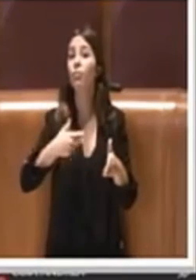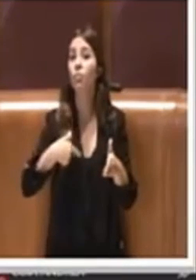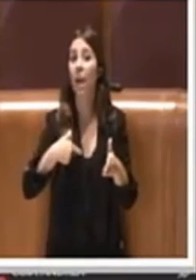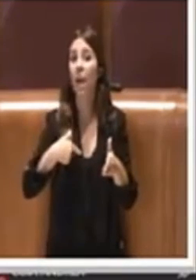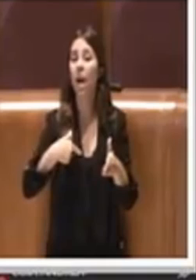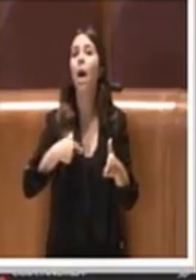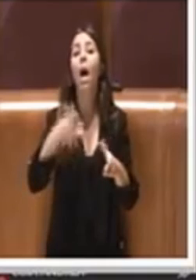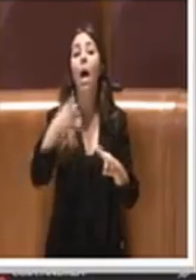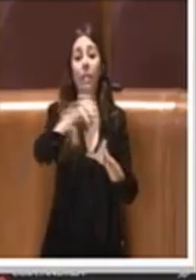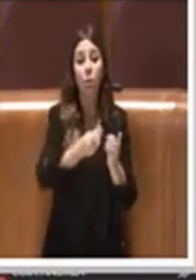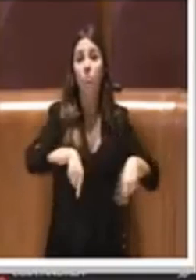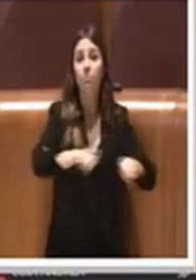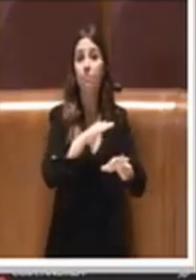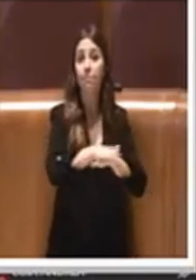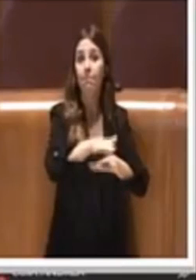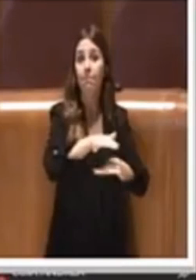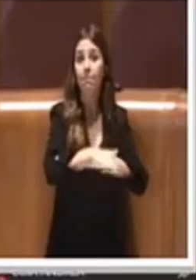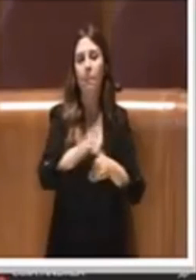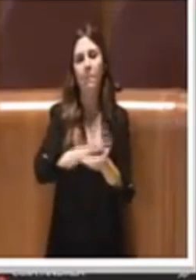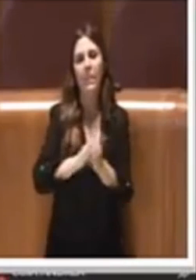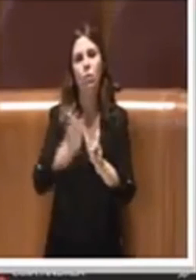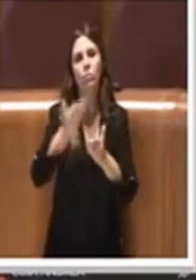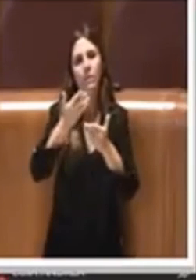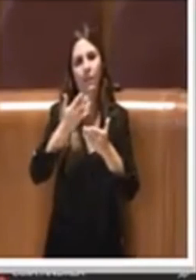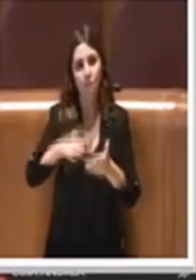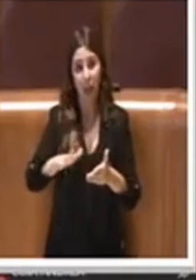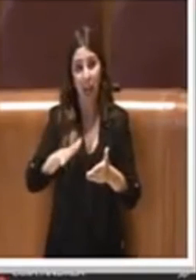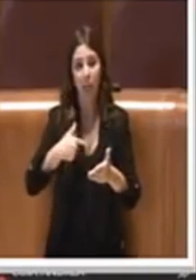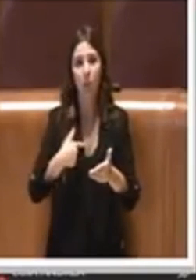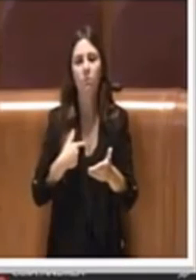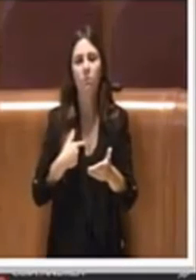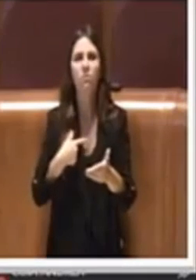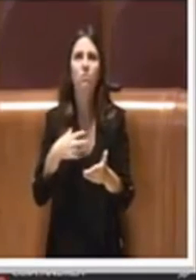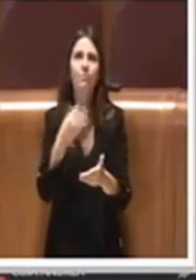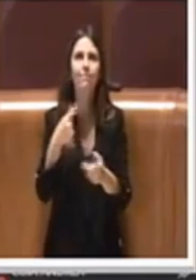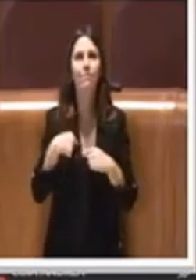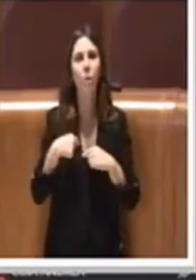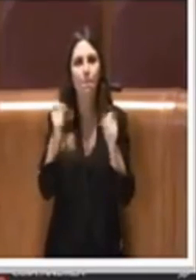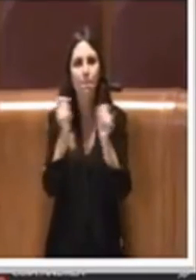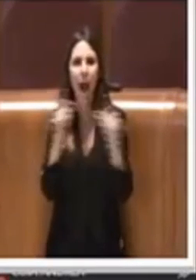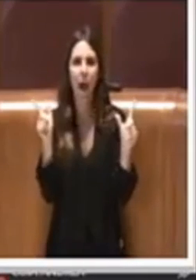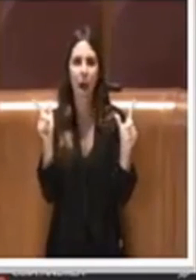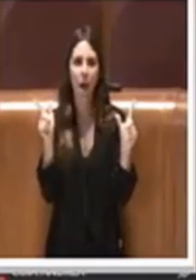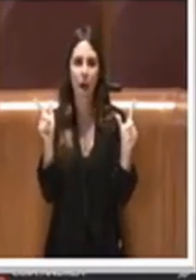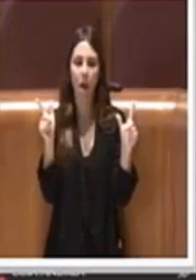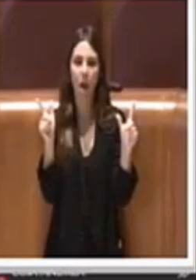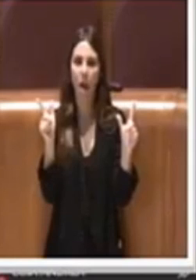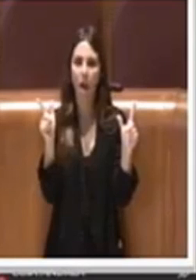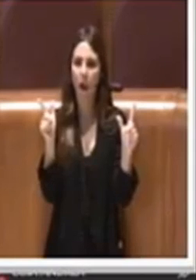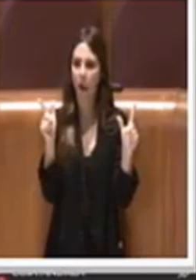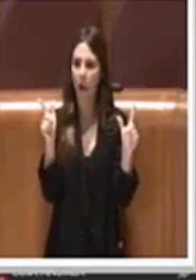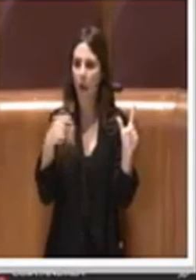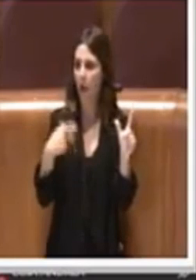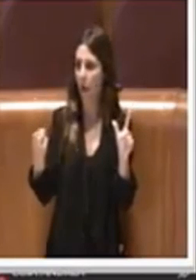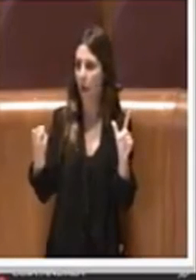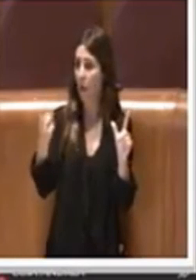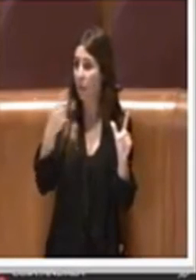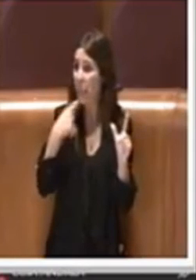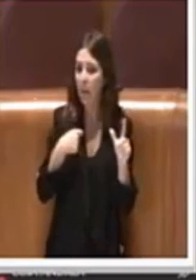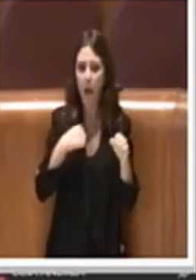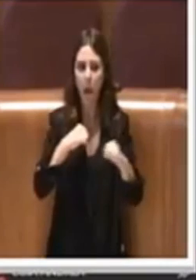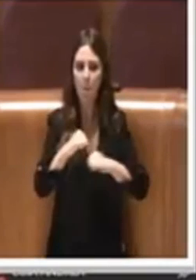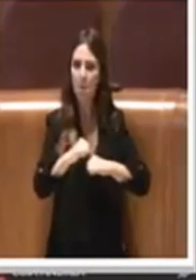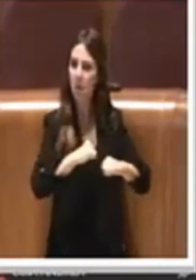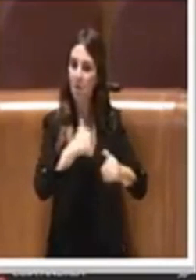all'interno delle commissioni competenti e già a mezzo stampa, perciò io veramente non mi trovo sorpreso. Invece di dire che questa amministrazione sta